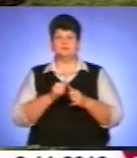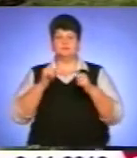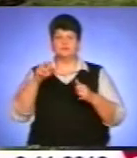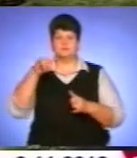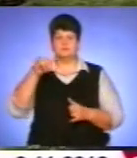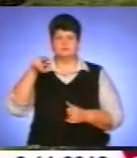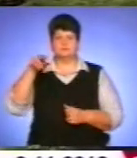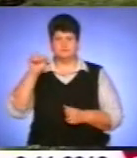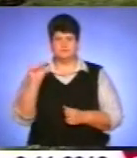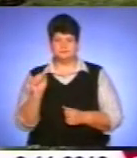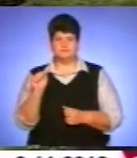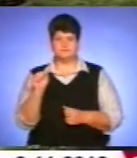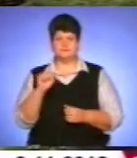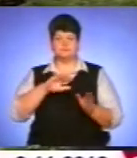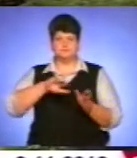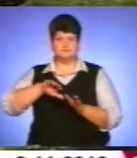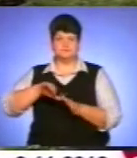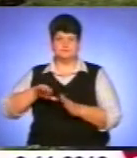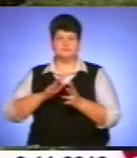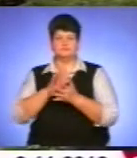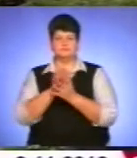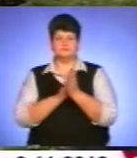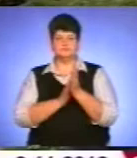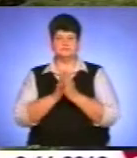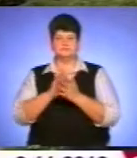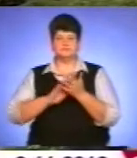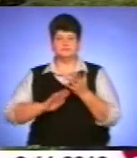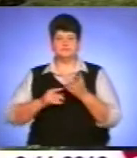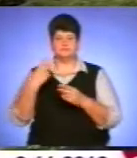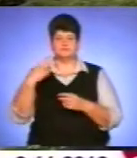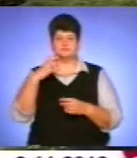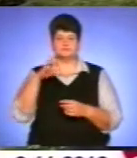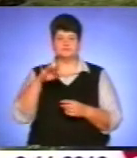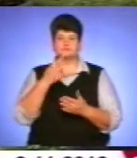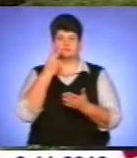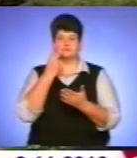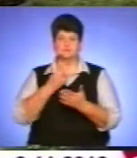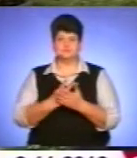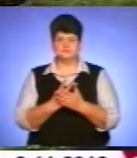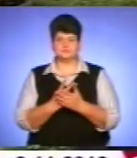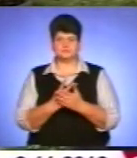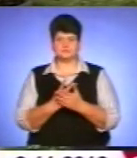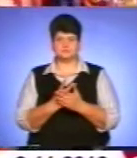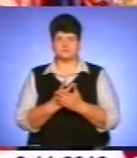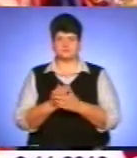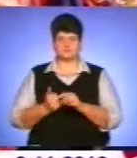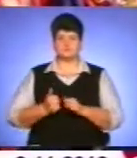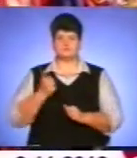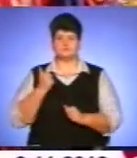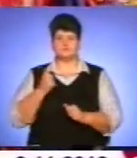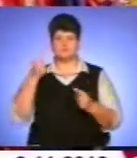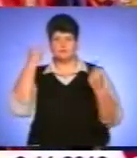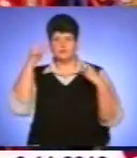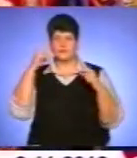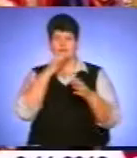які впродовж всього 20-го століття показували героїзм. Творчий